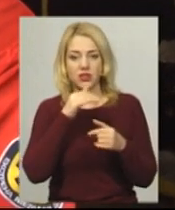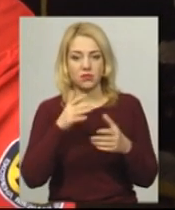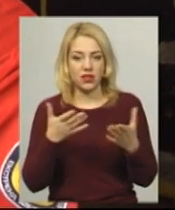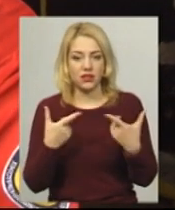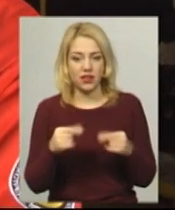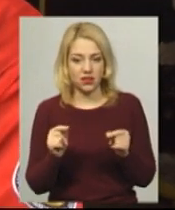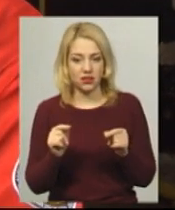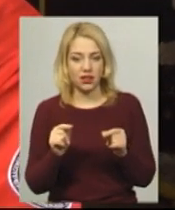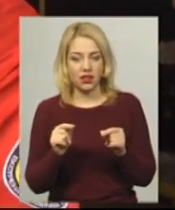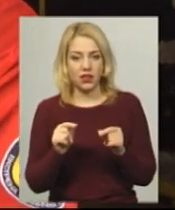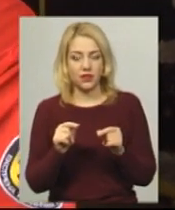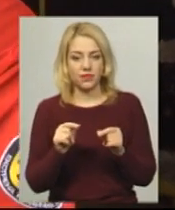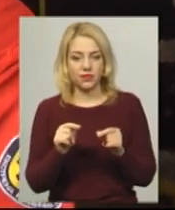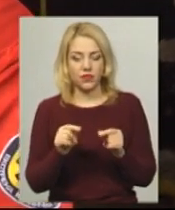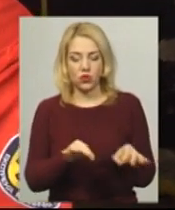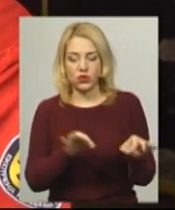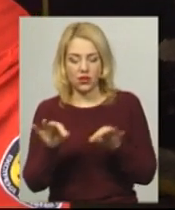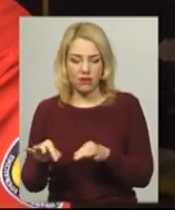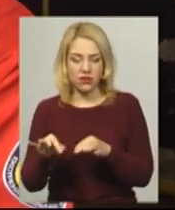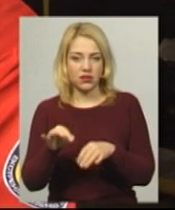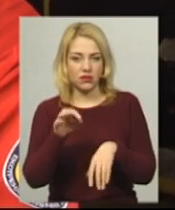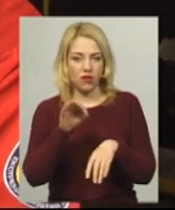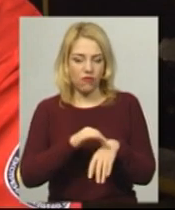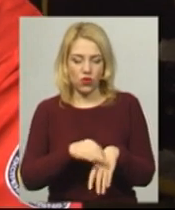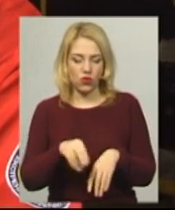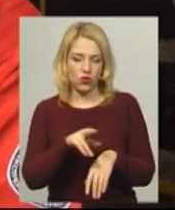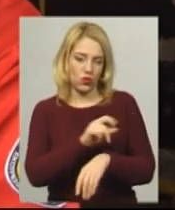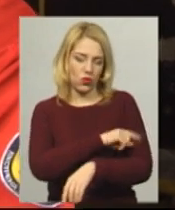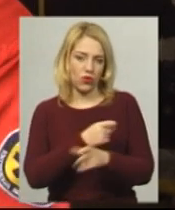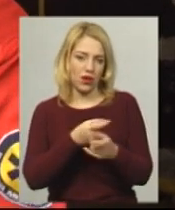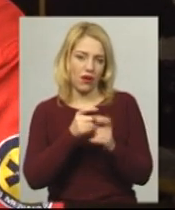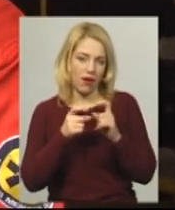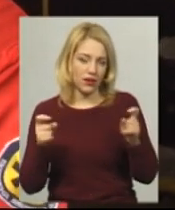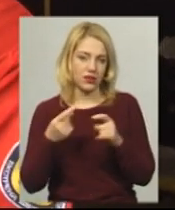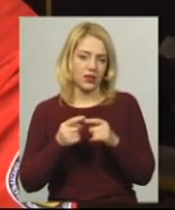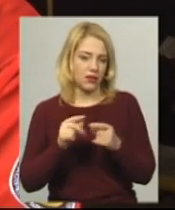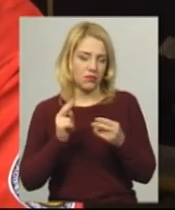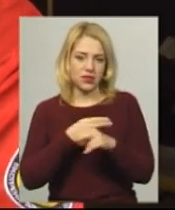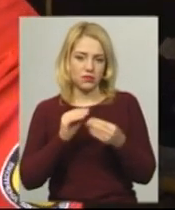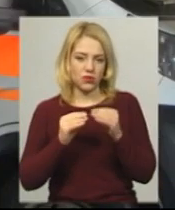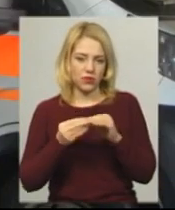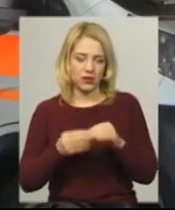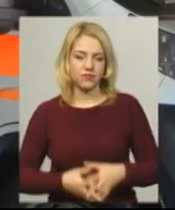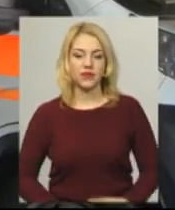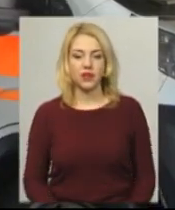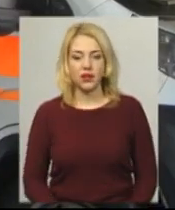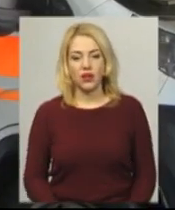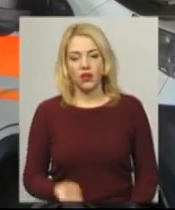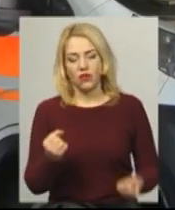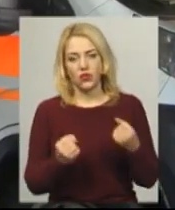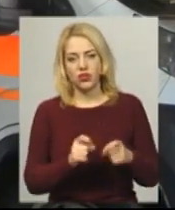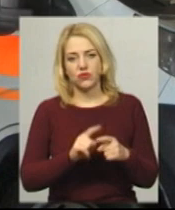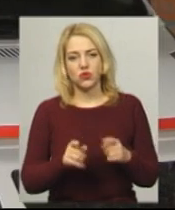десь доставити якогось хворого до лікарні. Без проблем наші водії дотримуються правил дорожнього руху. Водій швидкої